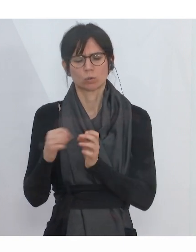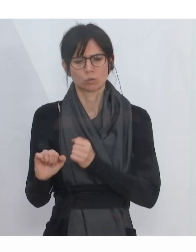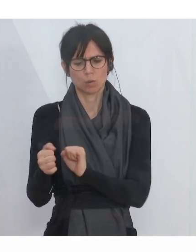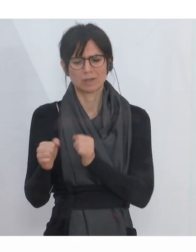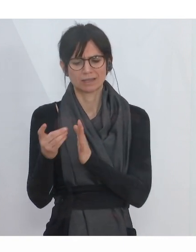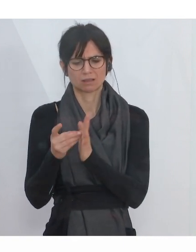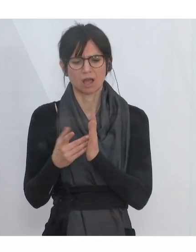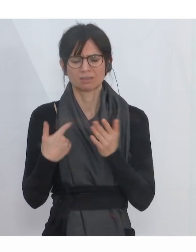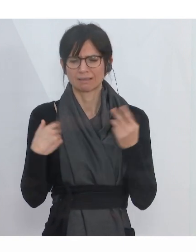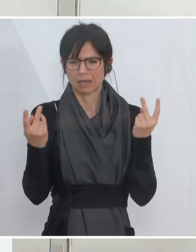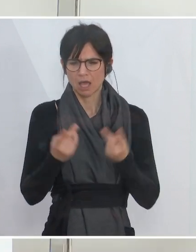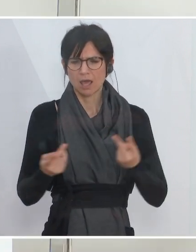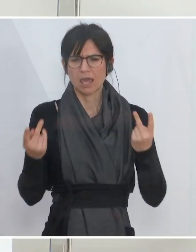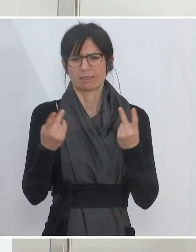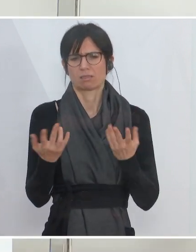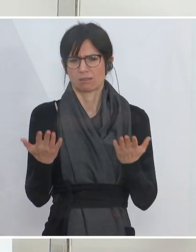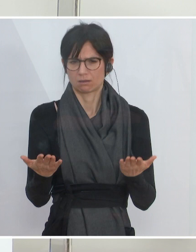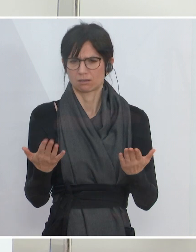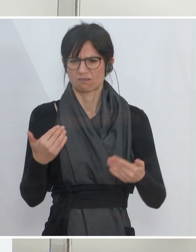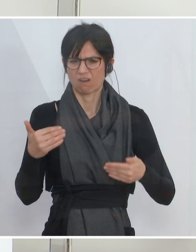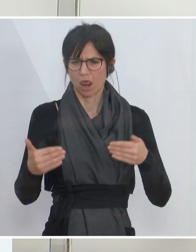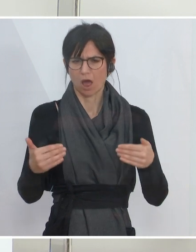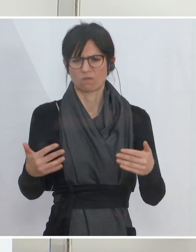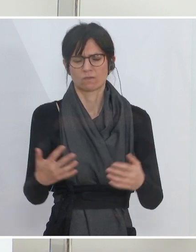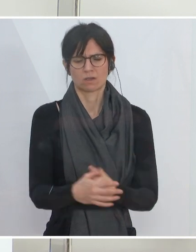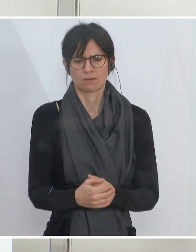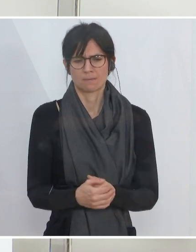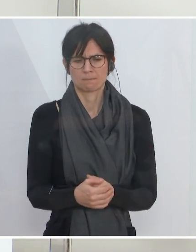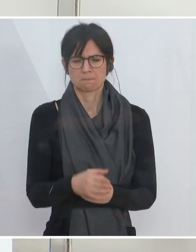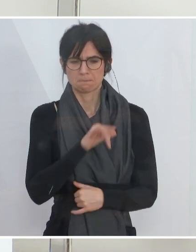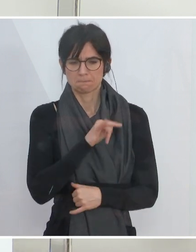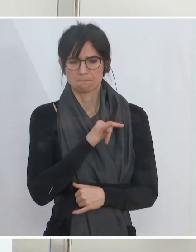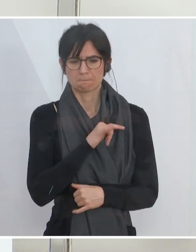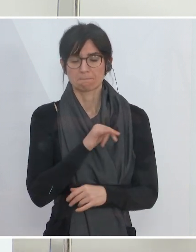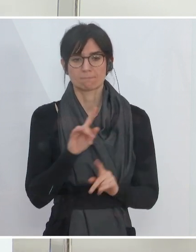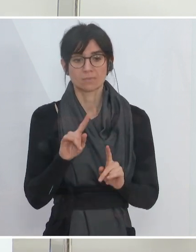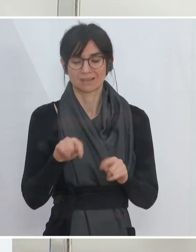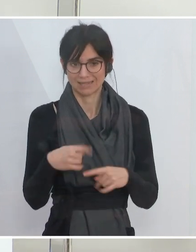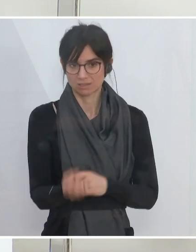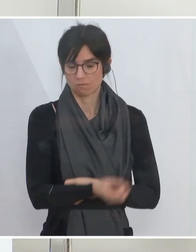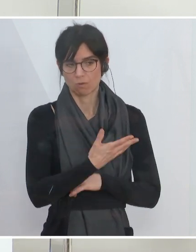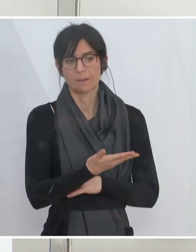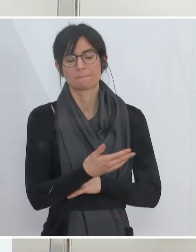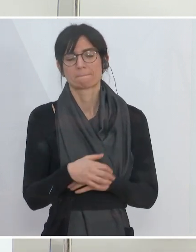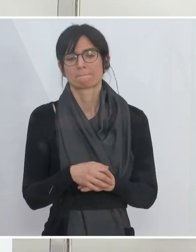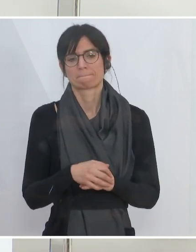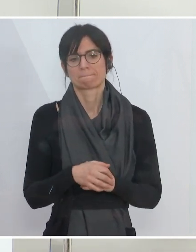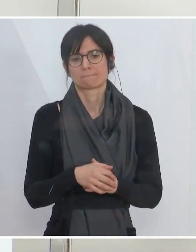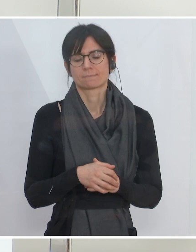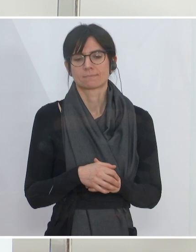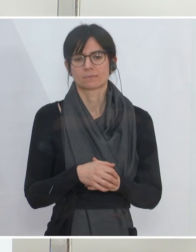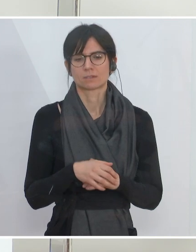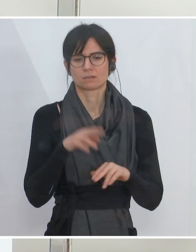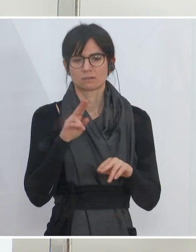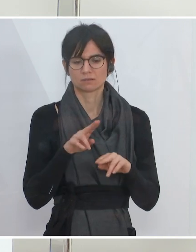Mobilitätsdaten. Was dabei interessant ist, ist, wenn wir auf die nächste Folie gehen, dass wir auch